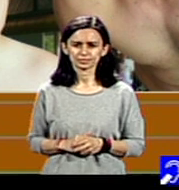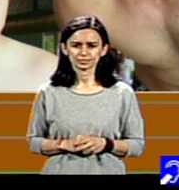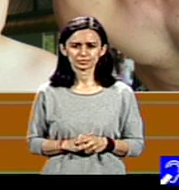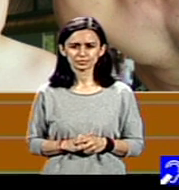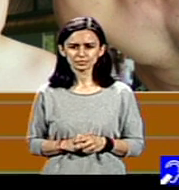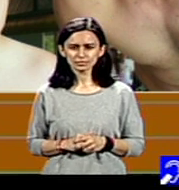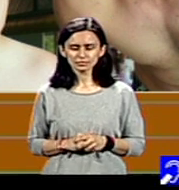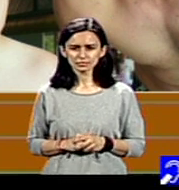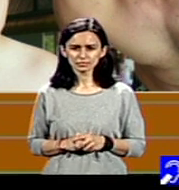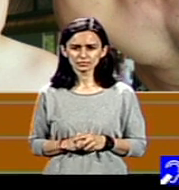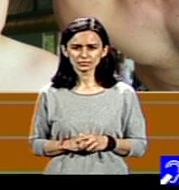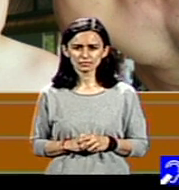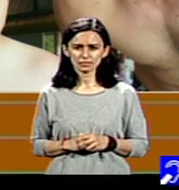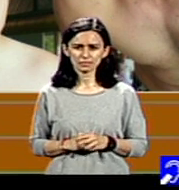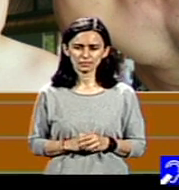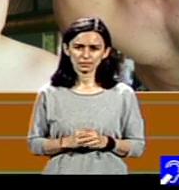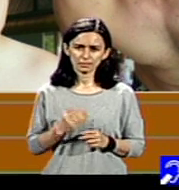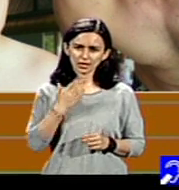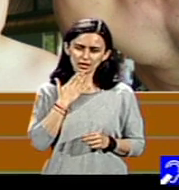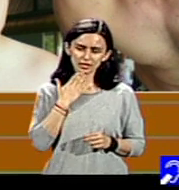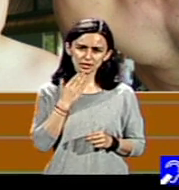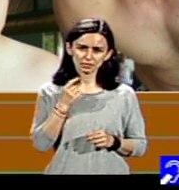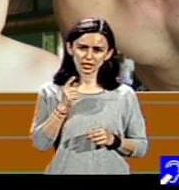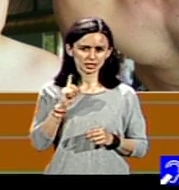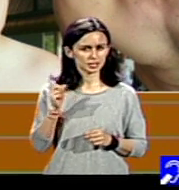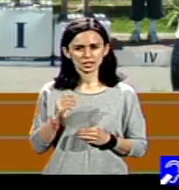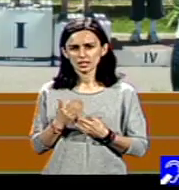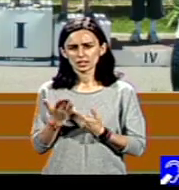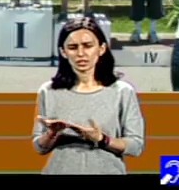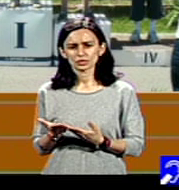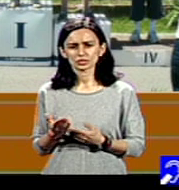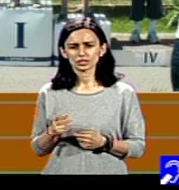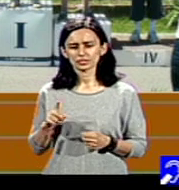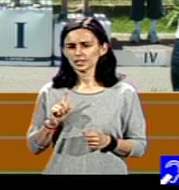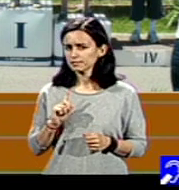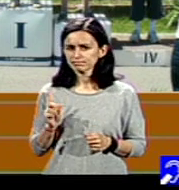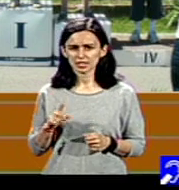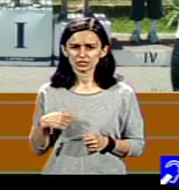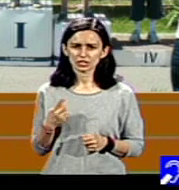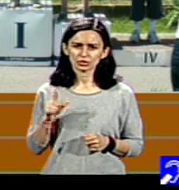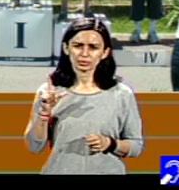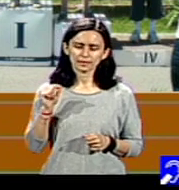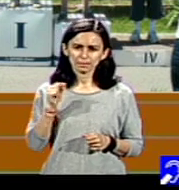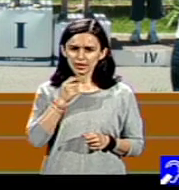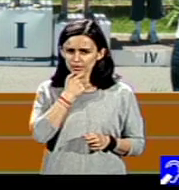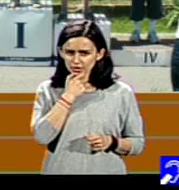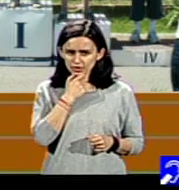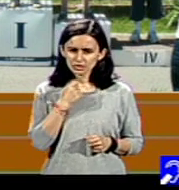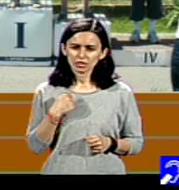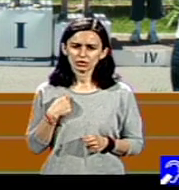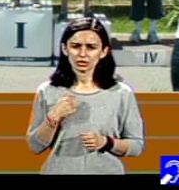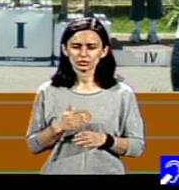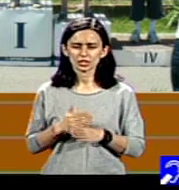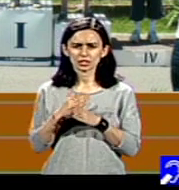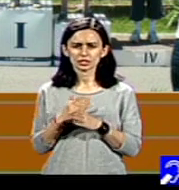Din păcate nu se oferă nici acum, după 20 de ani, decât îl avem pe Andrei în sprijin